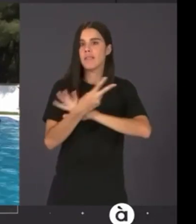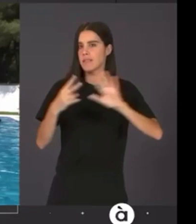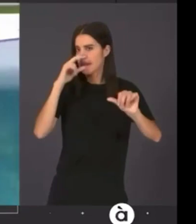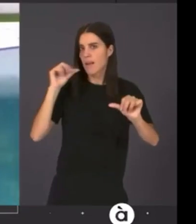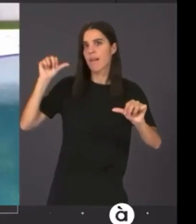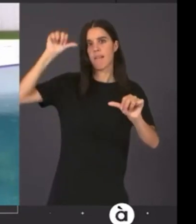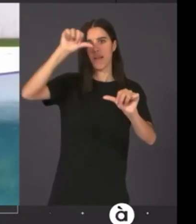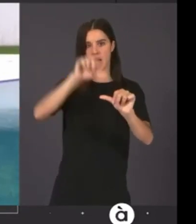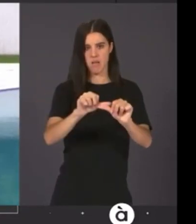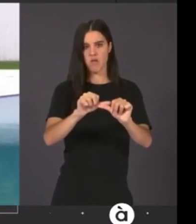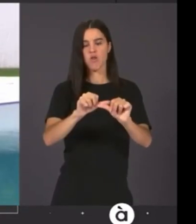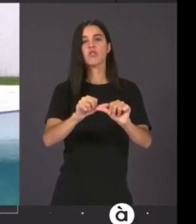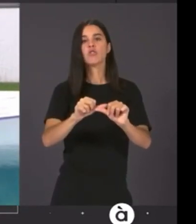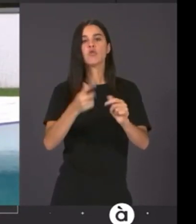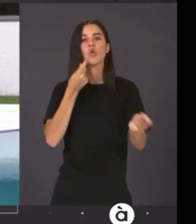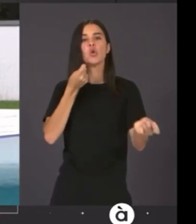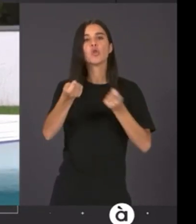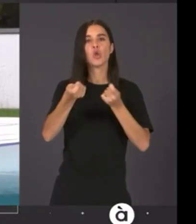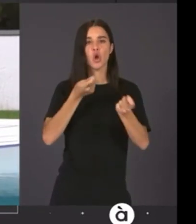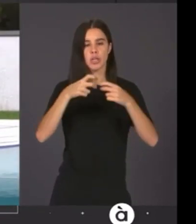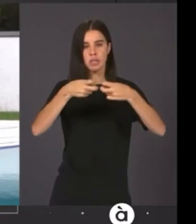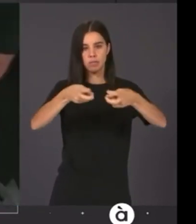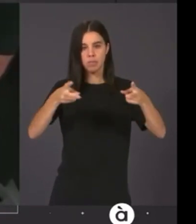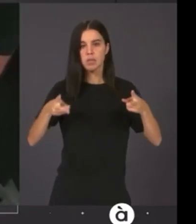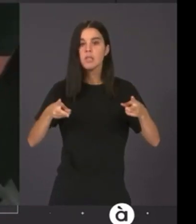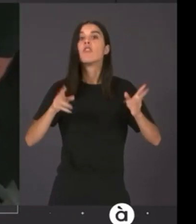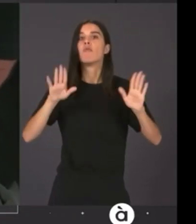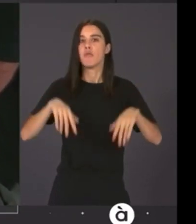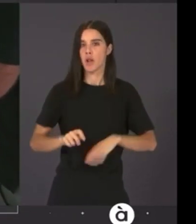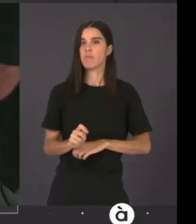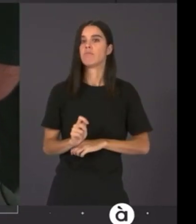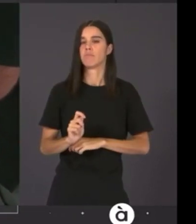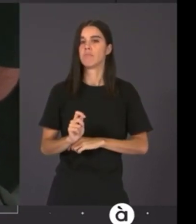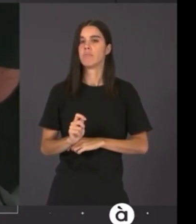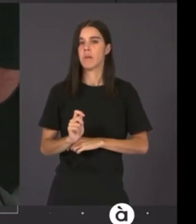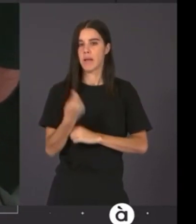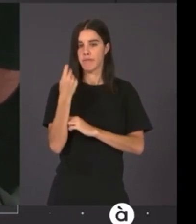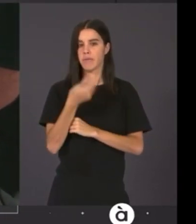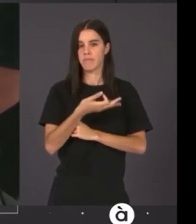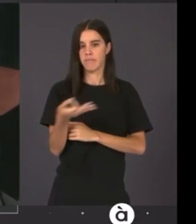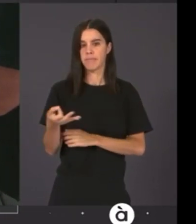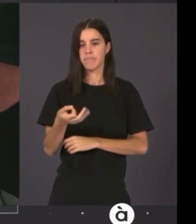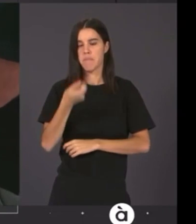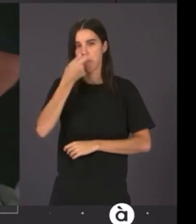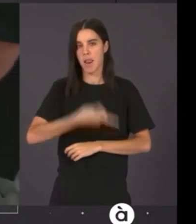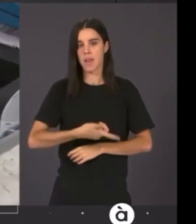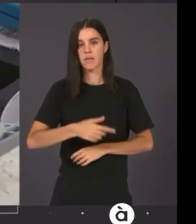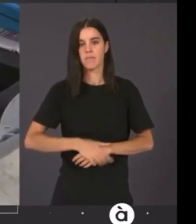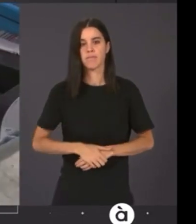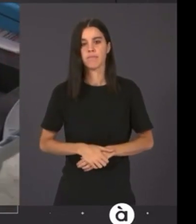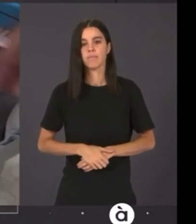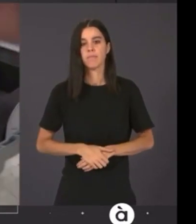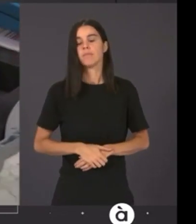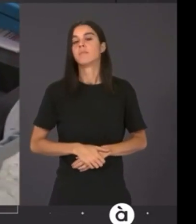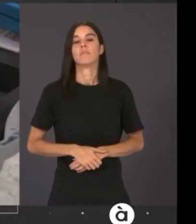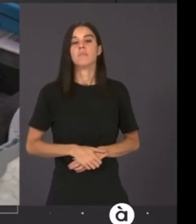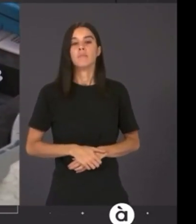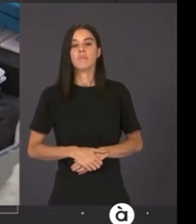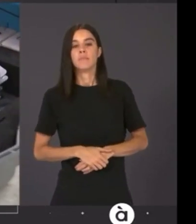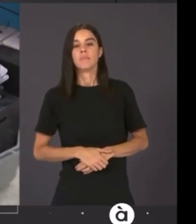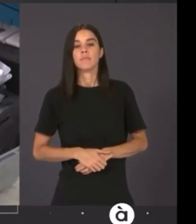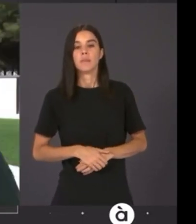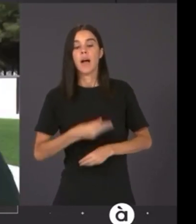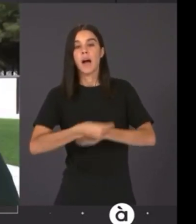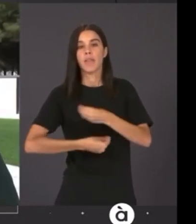i els controls són efectius. Uns controls rutinaris que complementen els que fan diàriament els equips de manteniment d'estes piscines públiques.